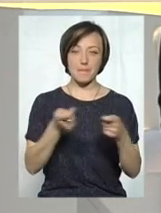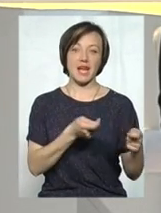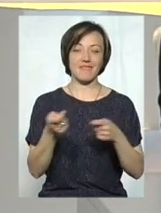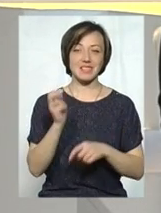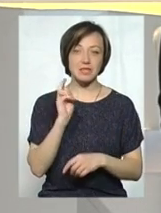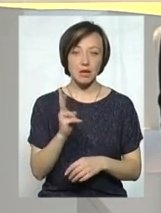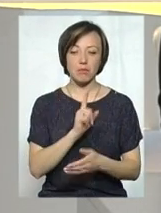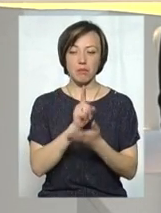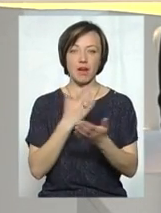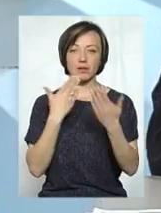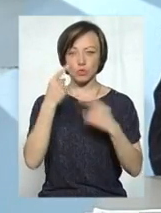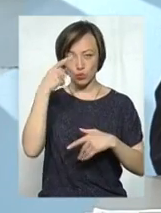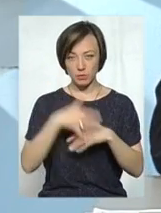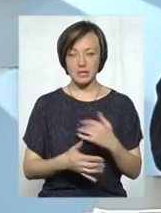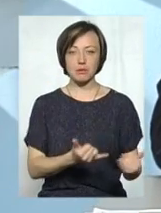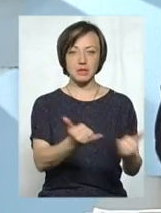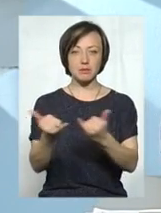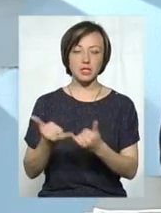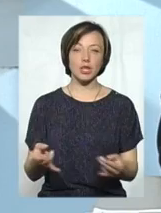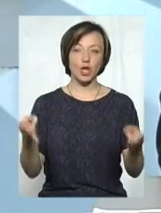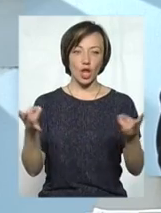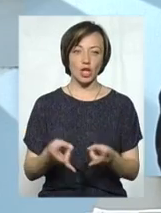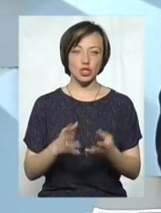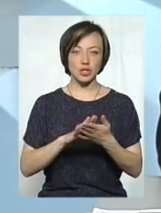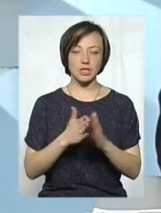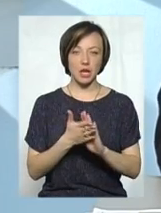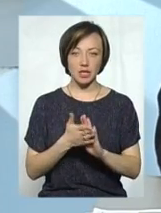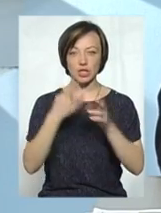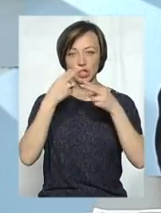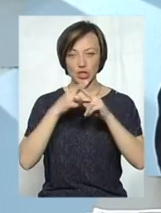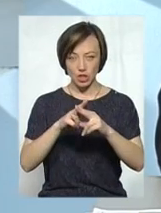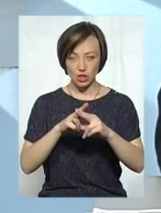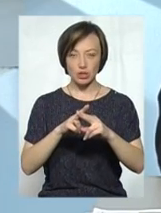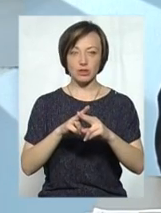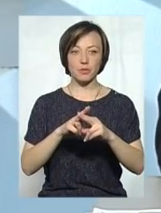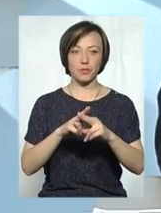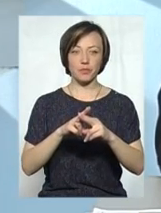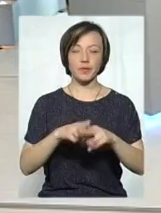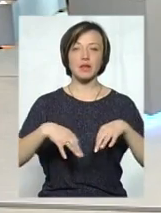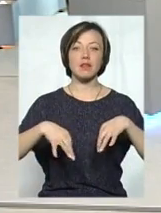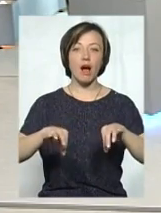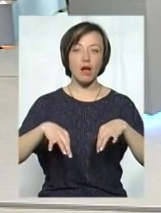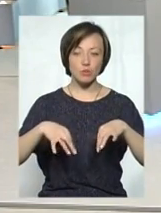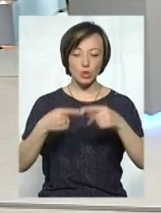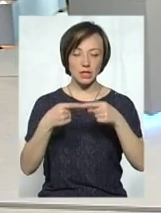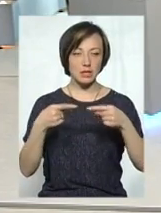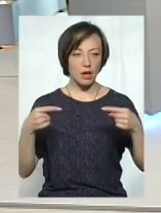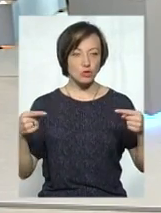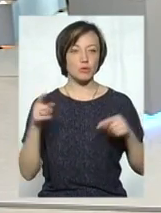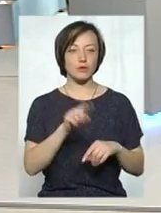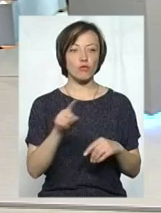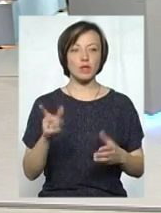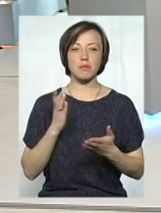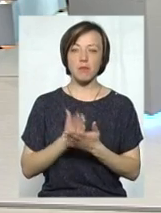має до цього поставити з розумінням і забезпечити належний стан технічних транспортних засобів, щоб вони